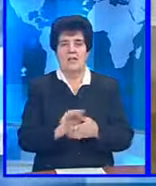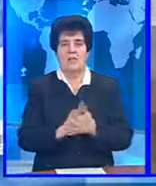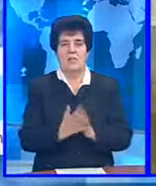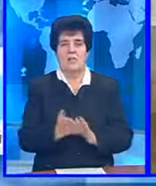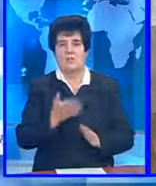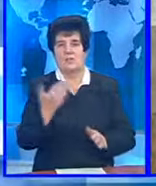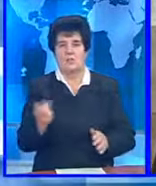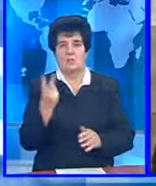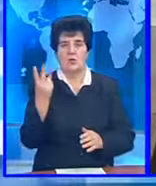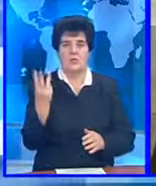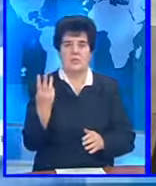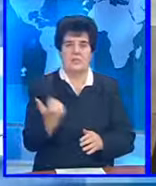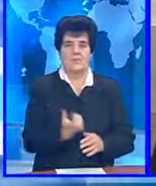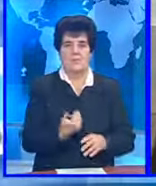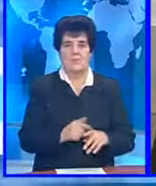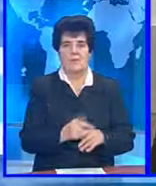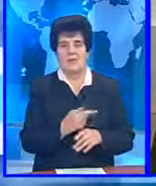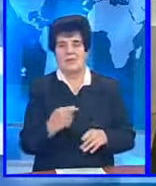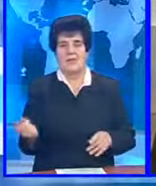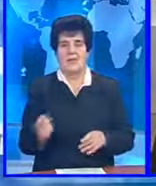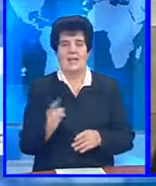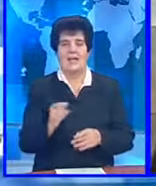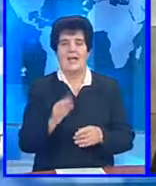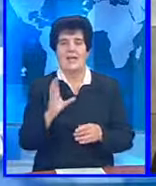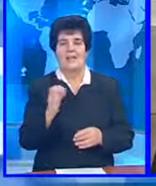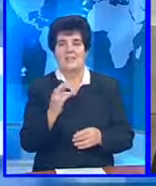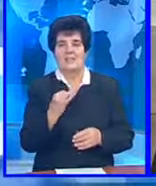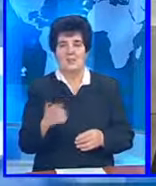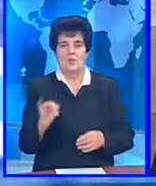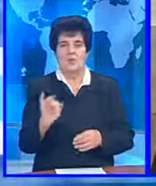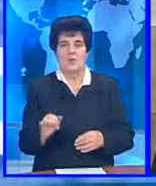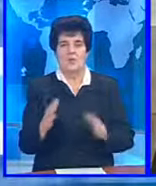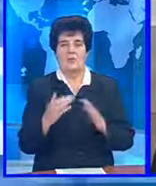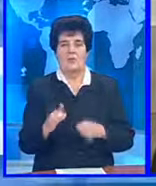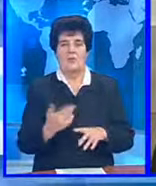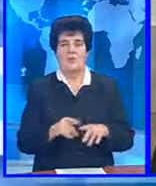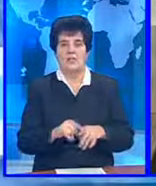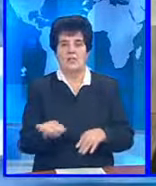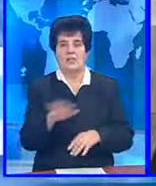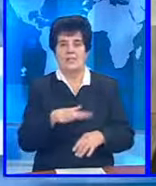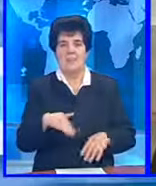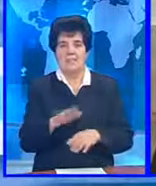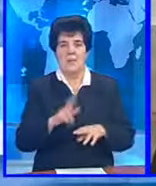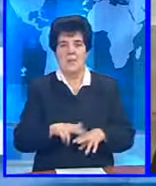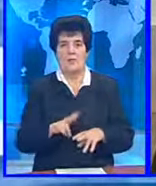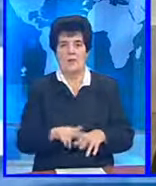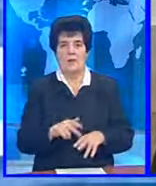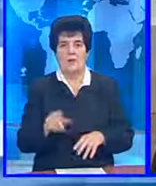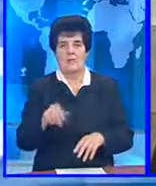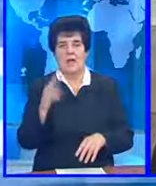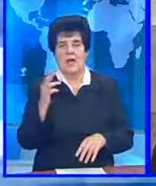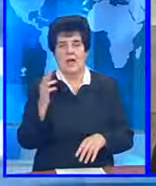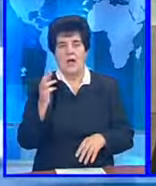înlătura în două-trei săptămâni o serie de sancțiuni și interdicții pentru oamenii care au domiciliul permanent în această zonă sau de din pașapoarte ale Federației Ruse